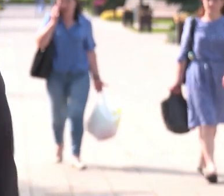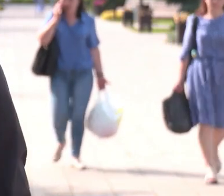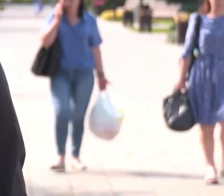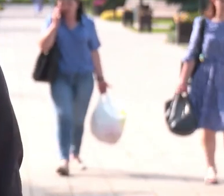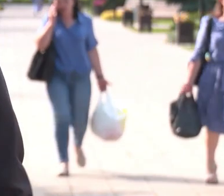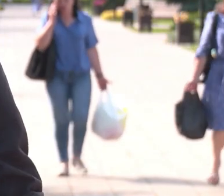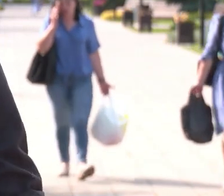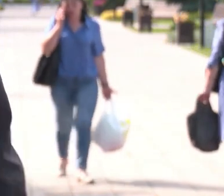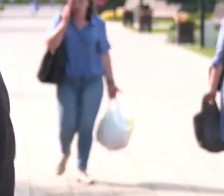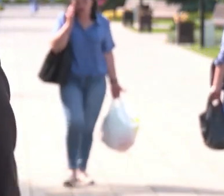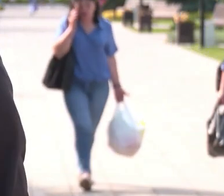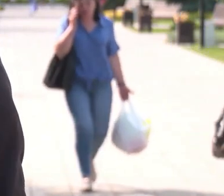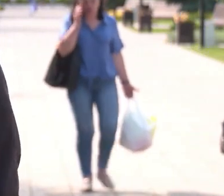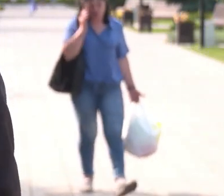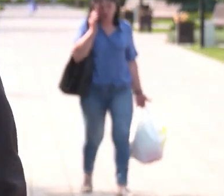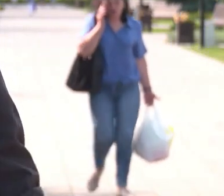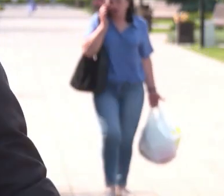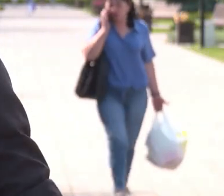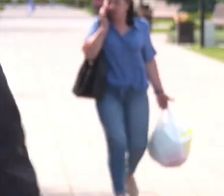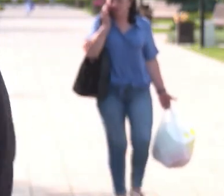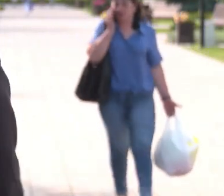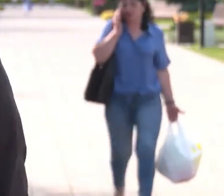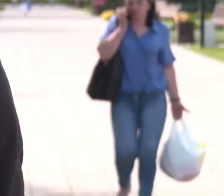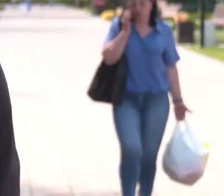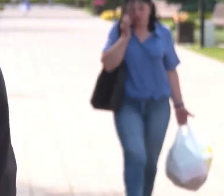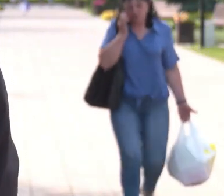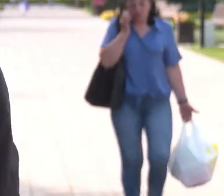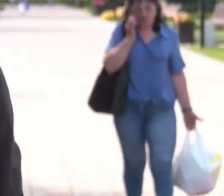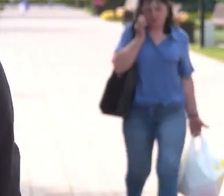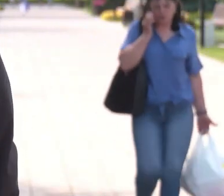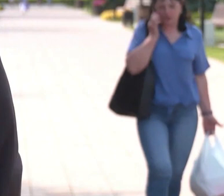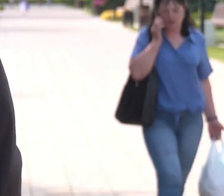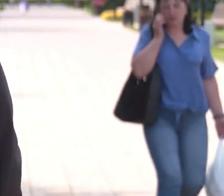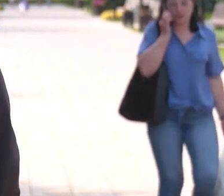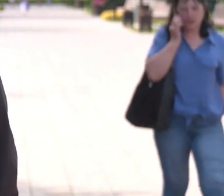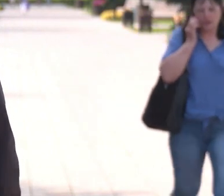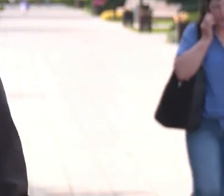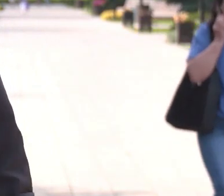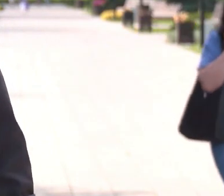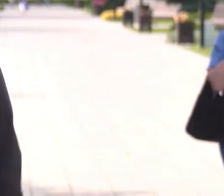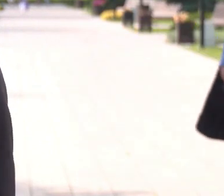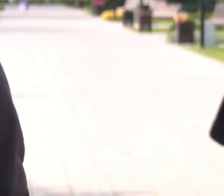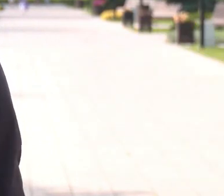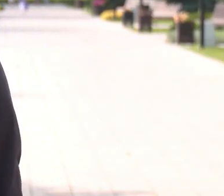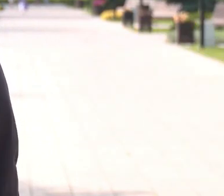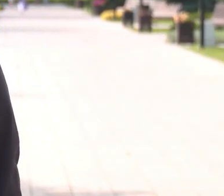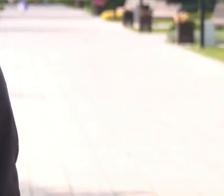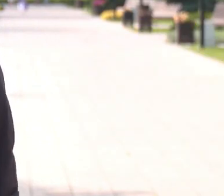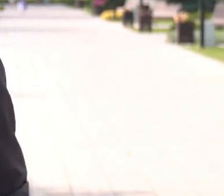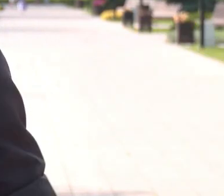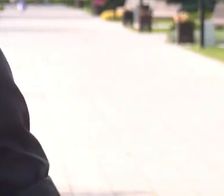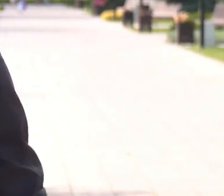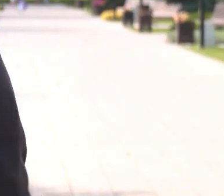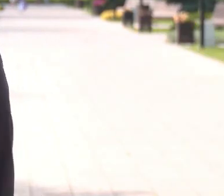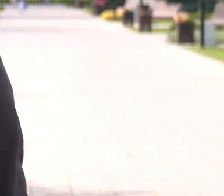досягнення, здорову націю, нову красиву музику. Наша перемога – це коли ми